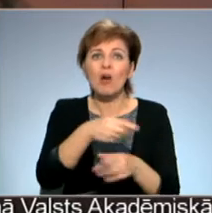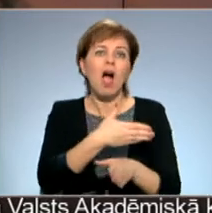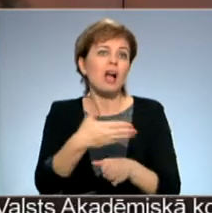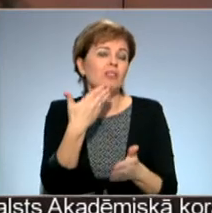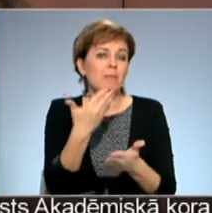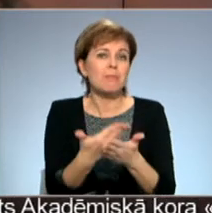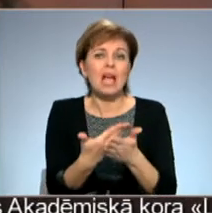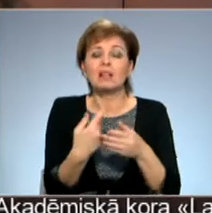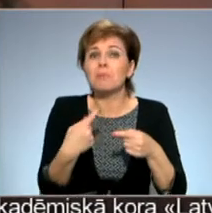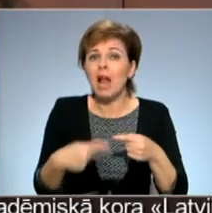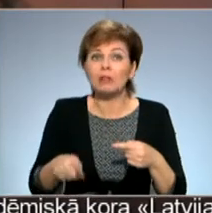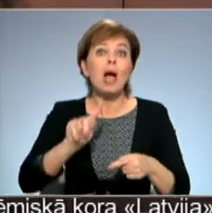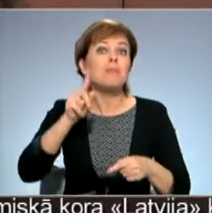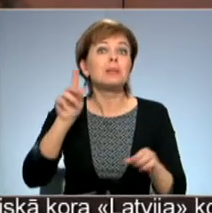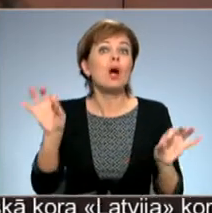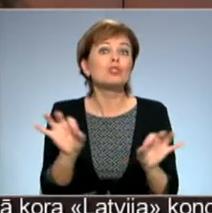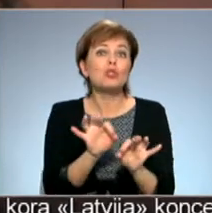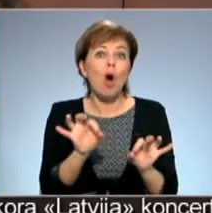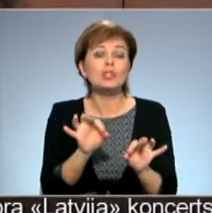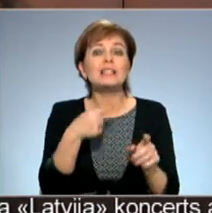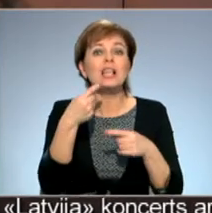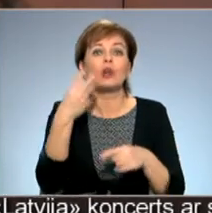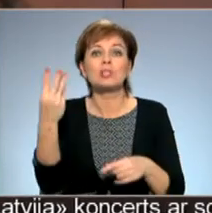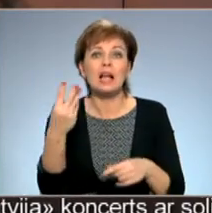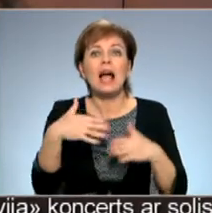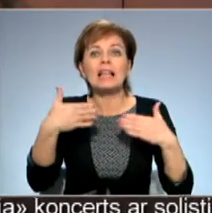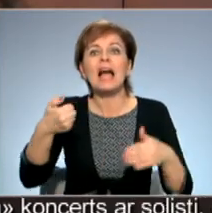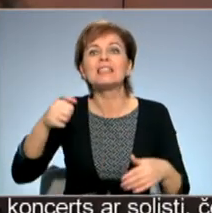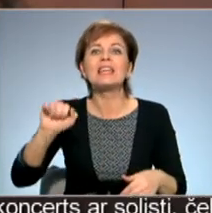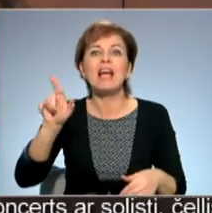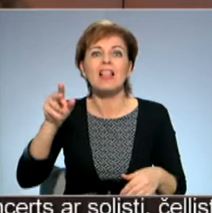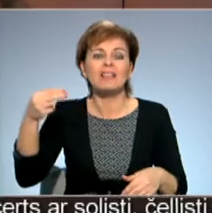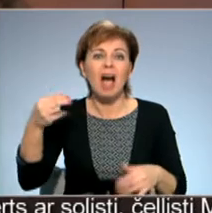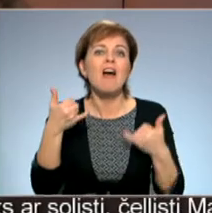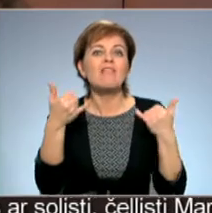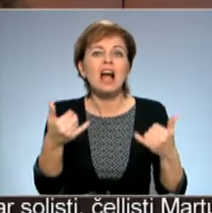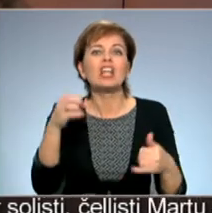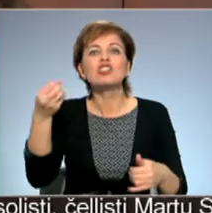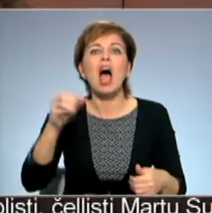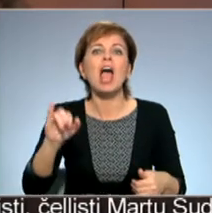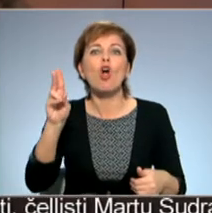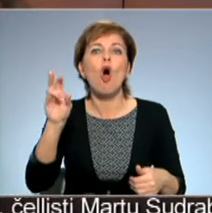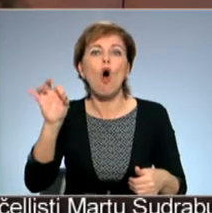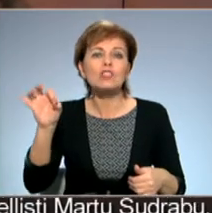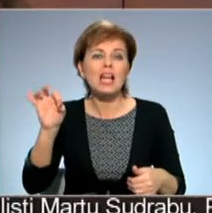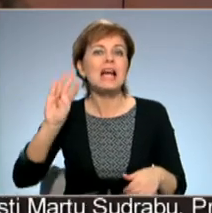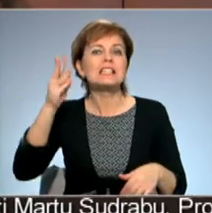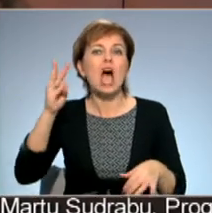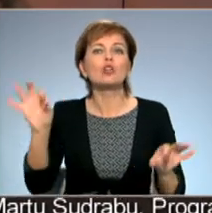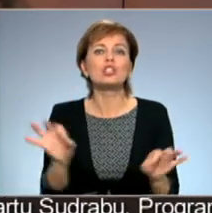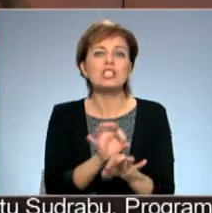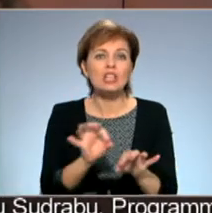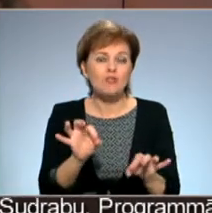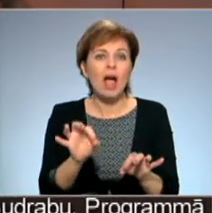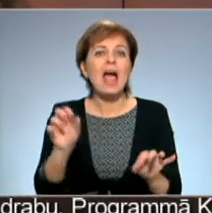Pirmais koncerts un sarunas šo ceturtdienu lielajā dildē ir veltītas Pētera Čaikovska ceturtais simfonija. Tātad vīram, kas man aizmuguras, kurš radīs